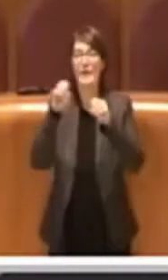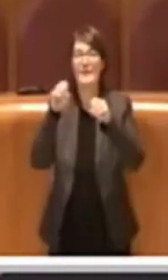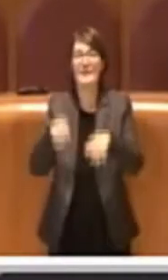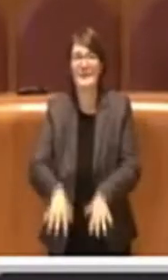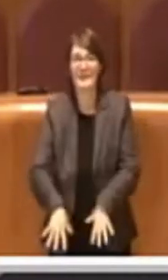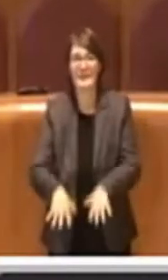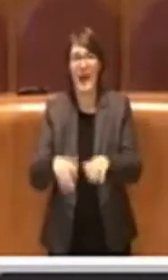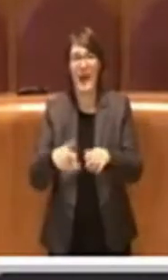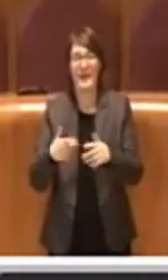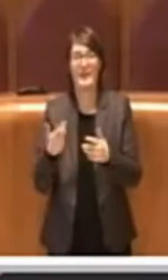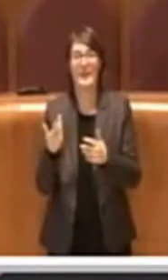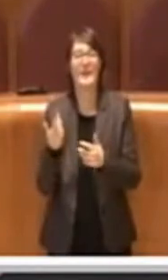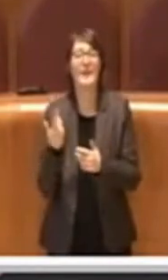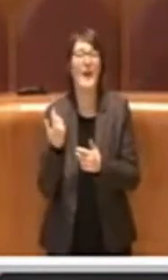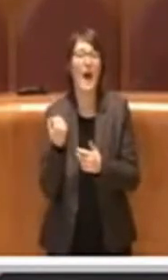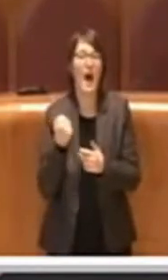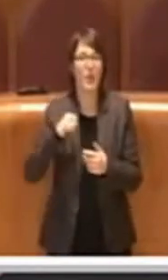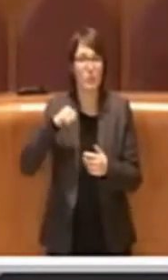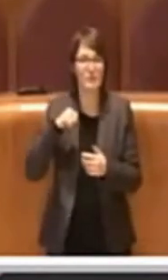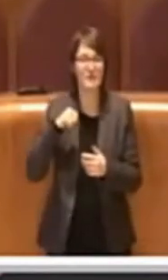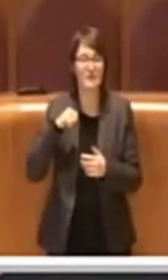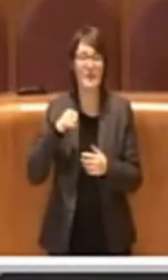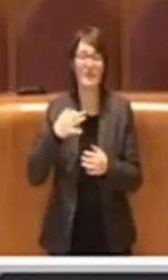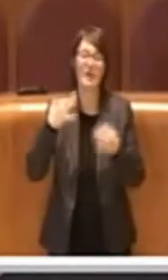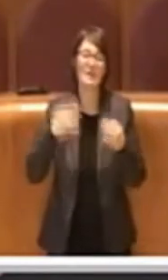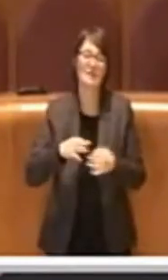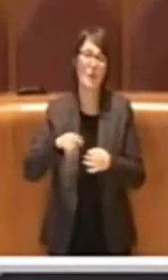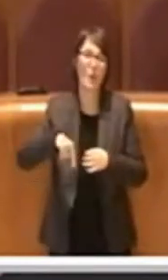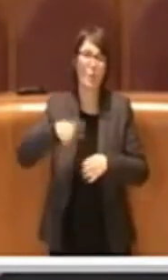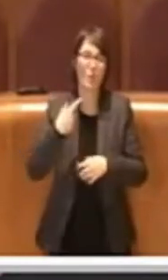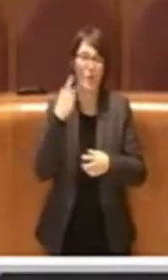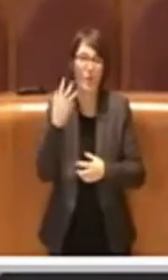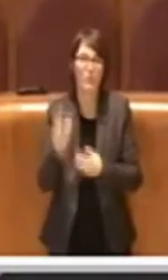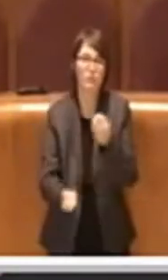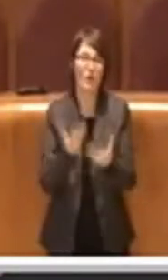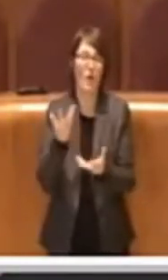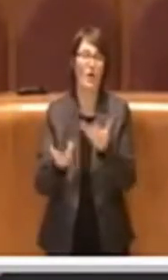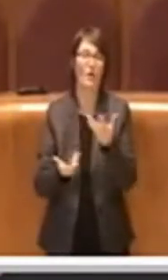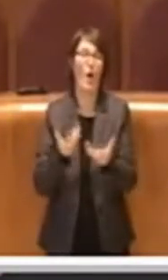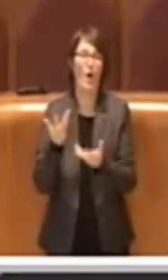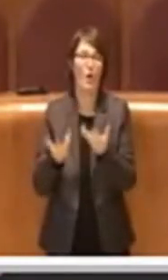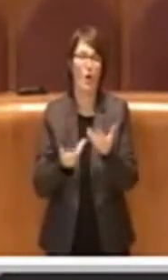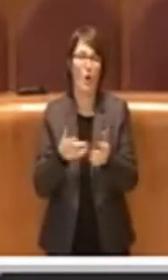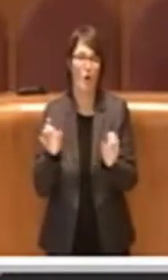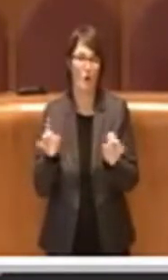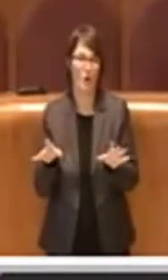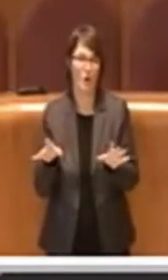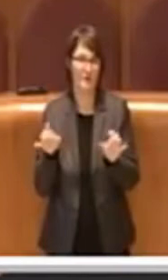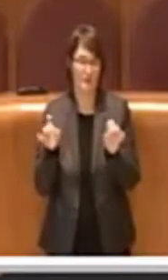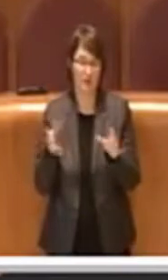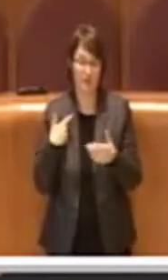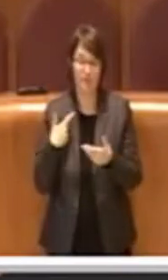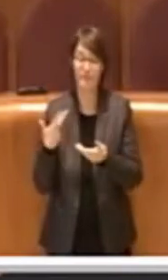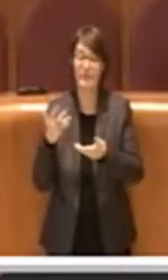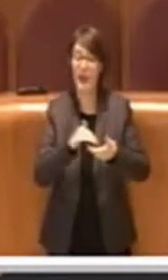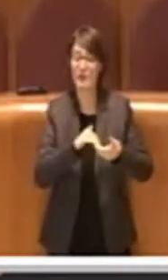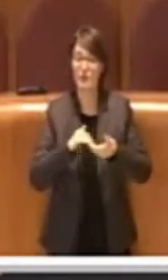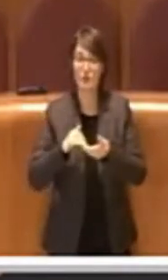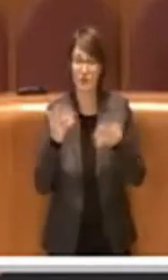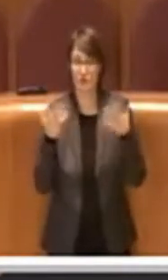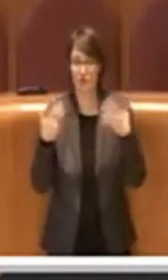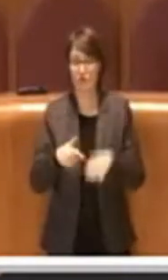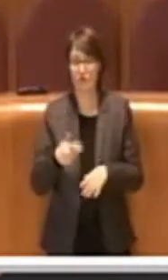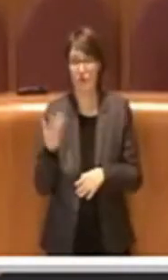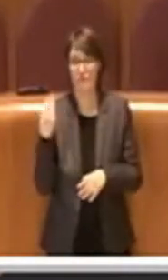dei roghi tossici. Queste sono delle situazioni molto gravi, già da tempo associazioni chiedevano delle modifiche alla